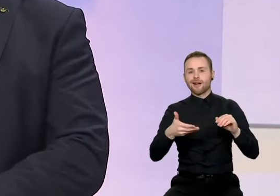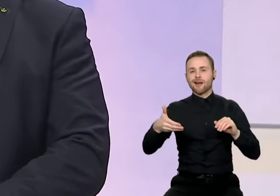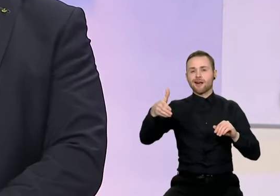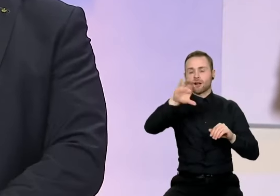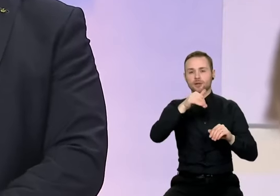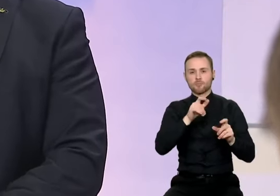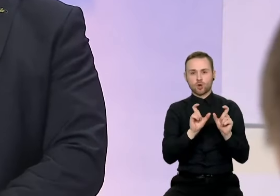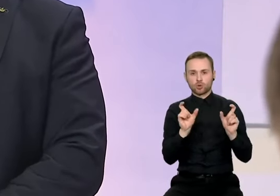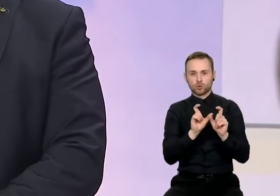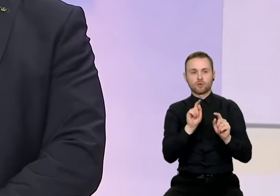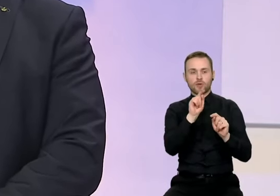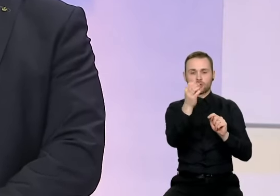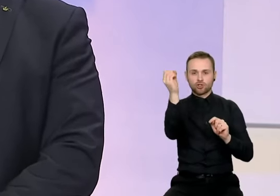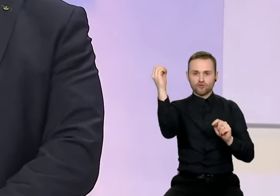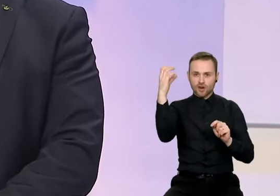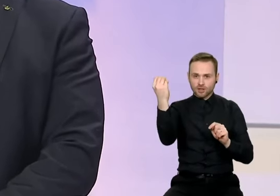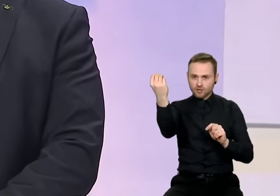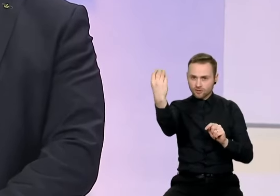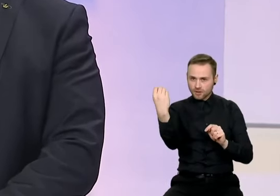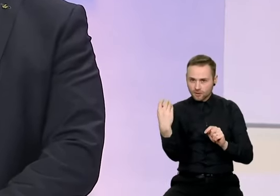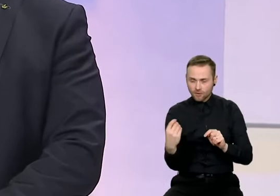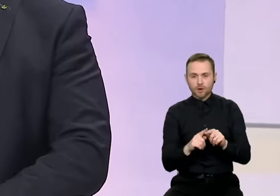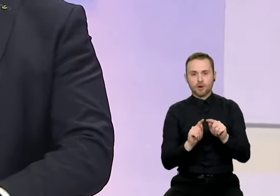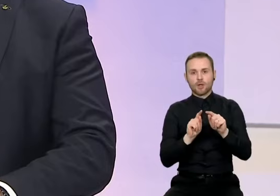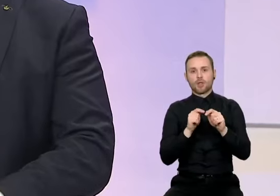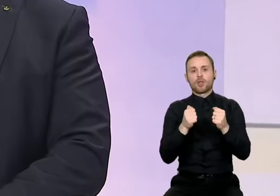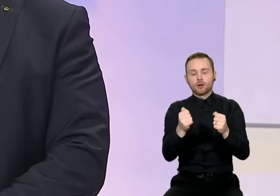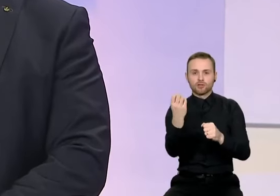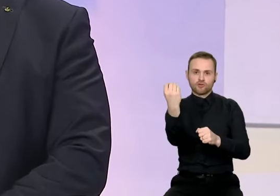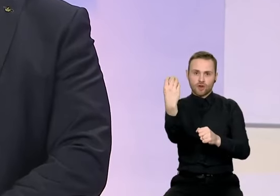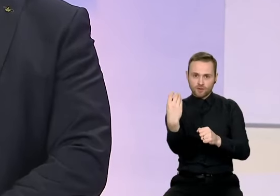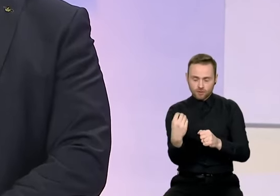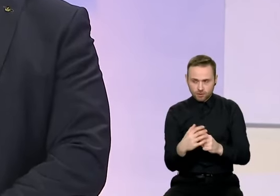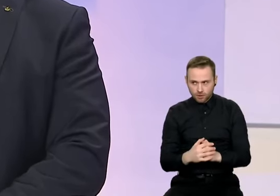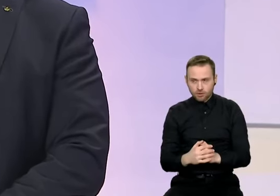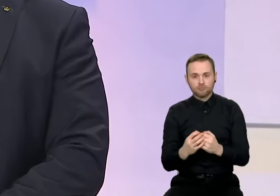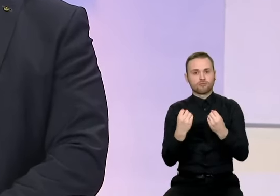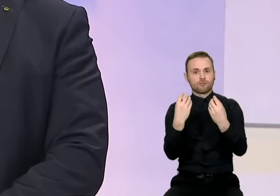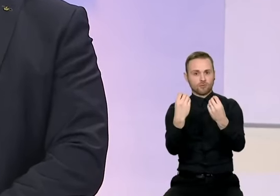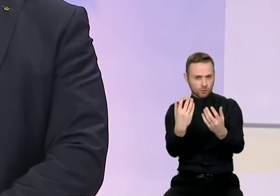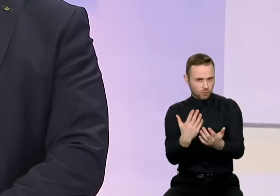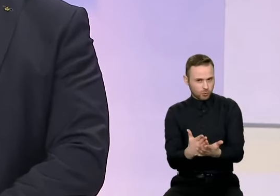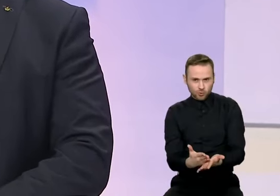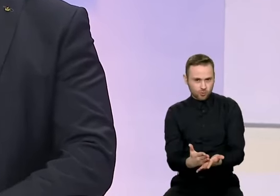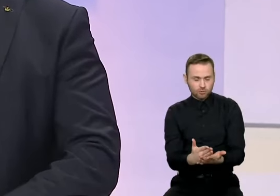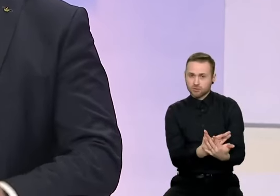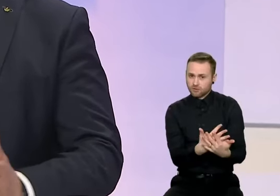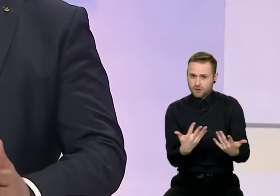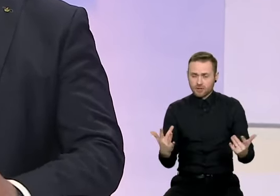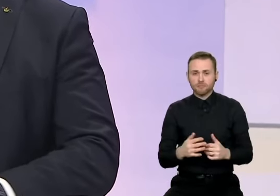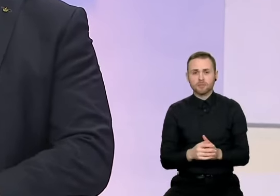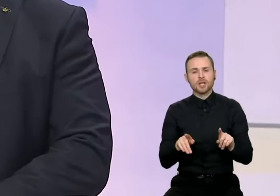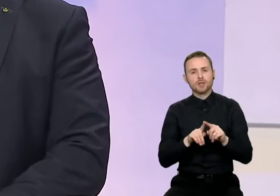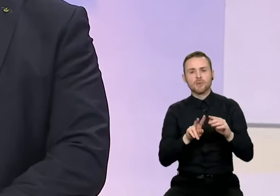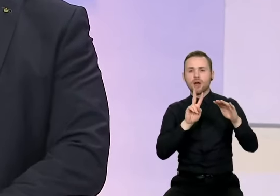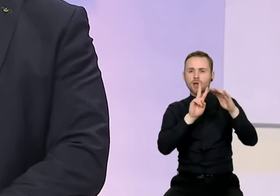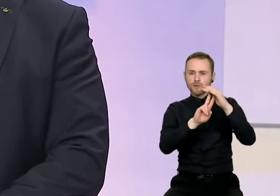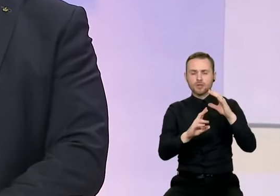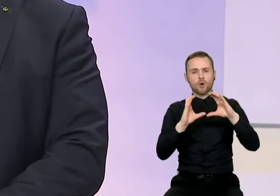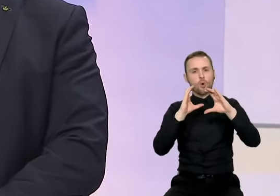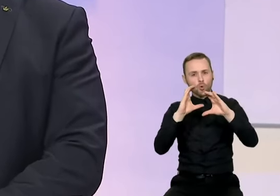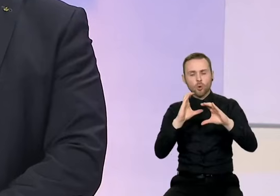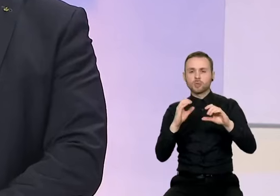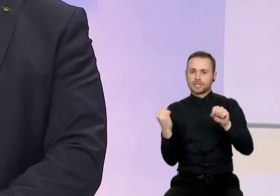kiekvienos parduotuvės šviesoforo sankryžą ir stumtrauk. Antras dalykas, be abejo, viešojo transporto gerinimas, visų pirma,